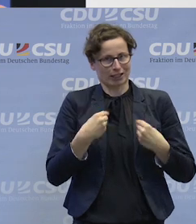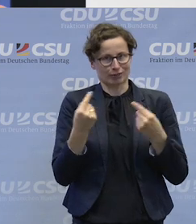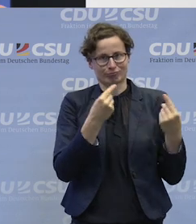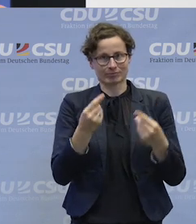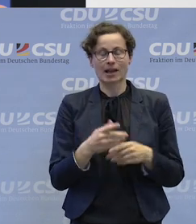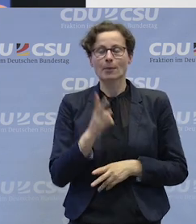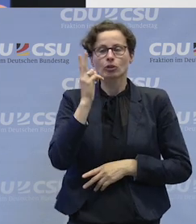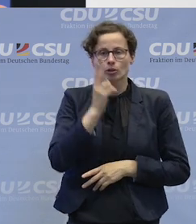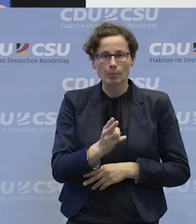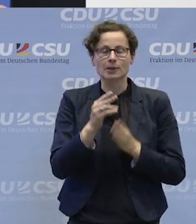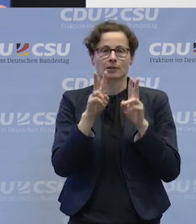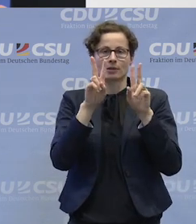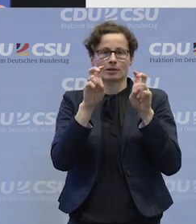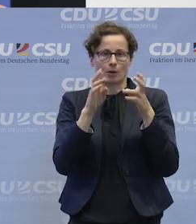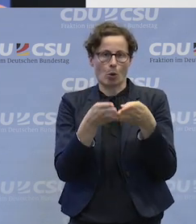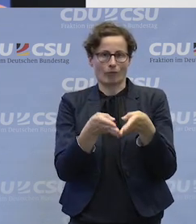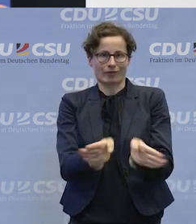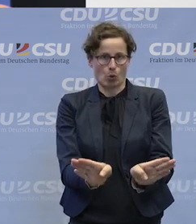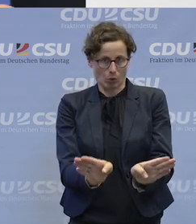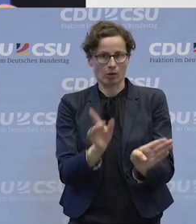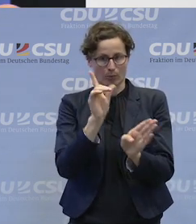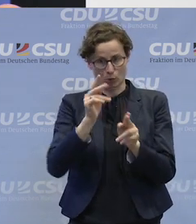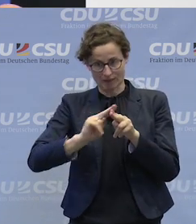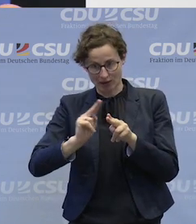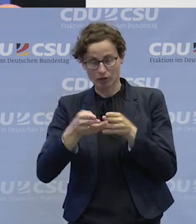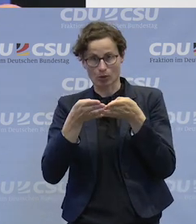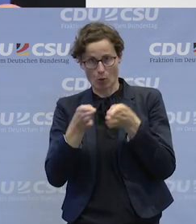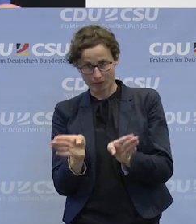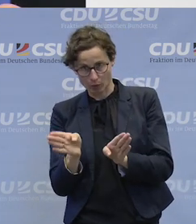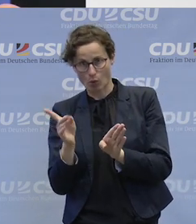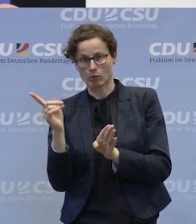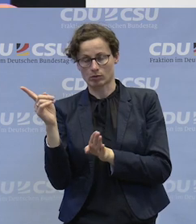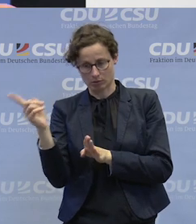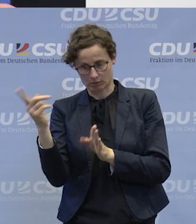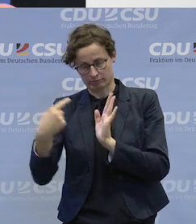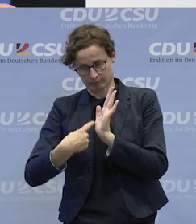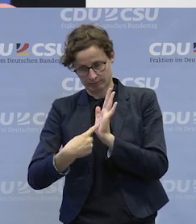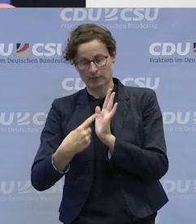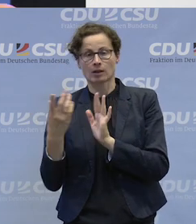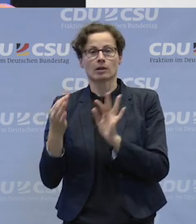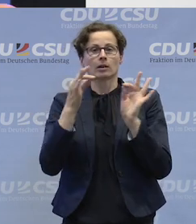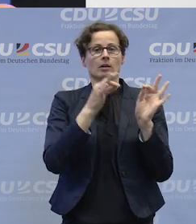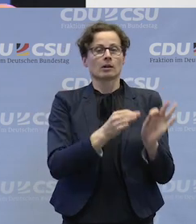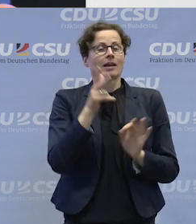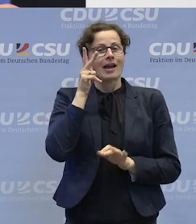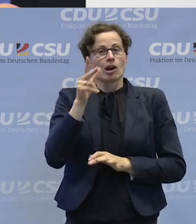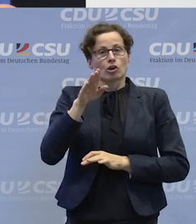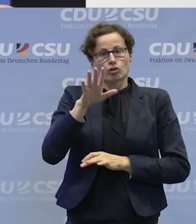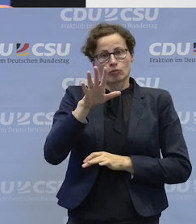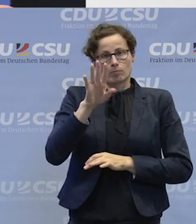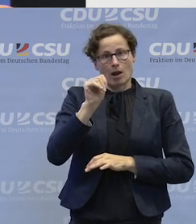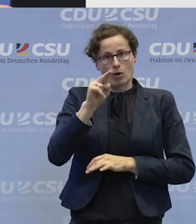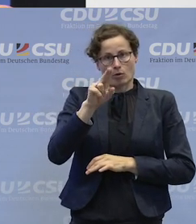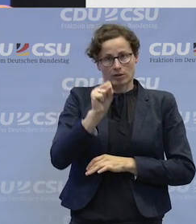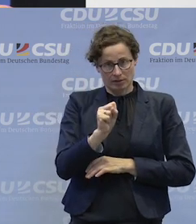Öffnung ist ein gutes, was ich mitnehmen möchte in die Vorstellung von Michael Schmaus, Soziologe und Politikwissenschaftler. Aber er hat auch was Vernünftiges